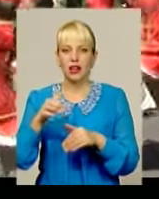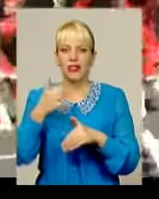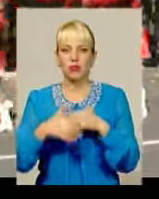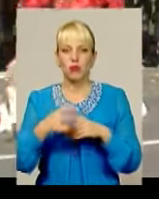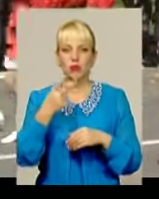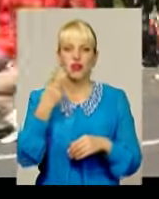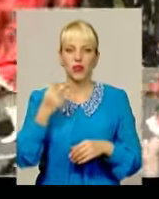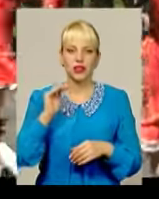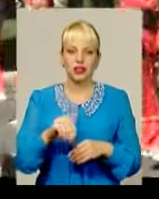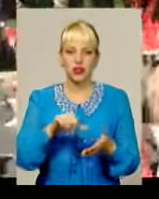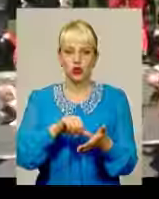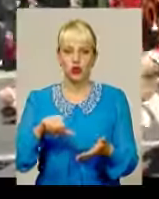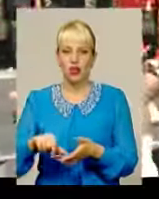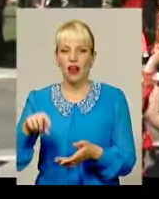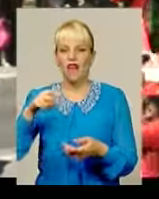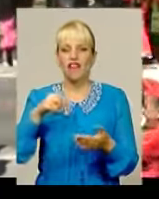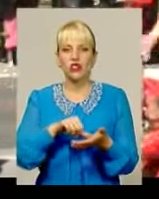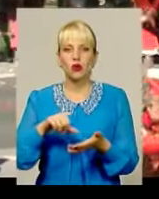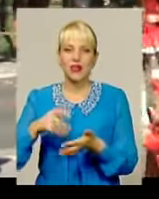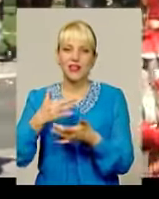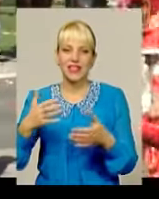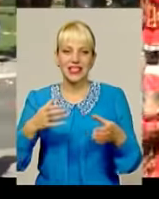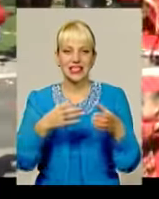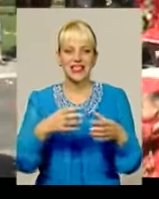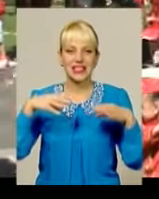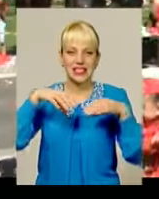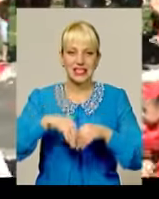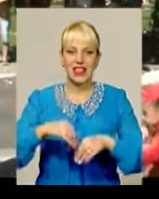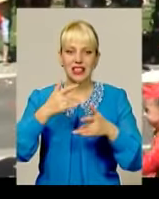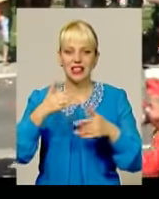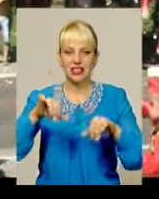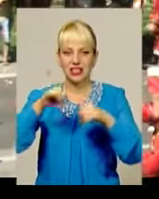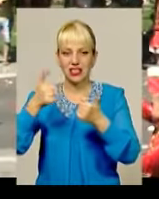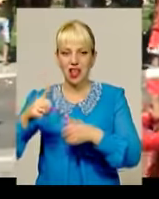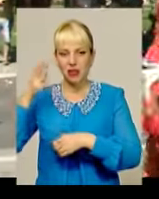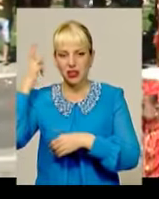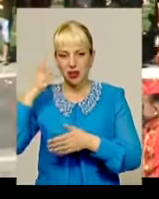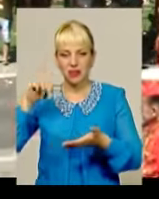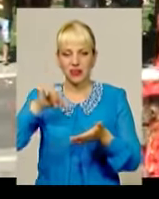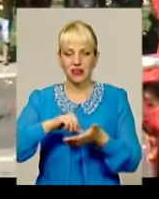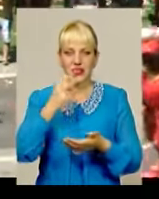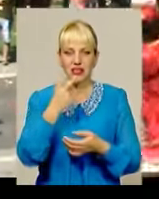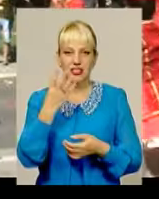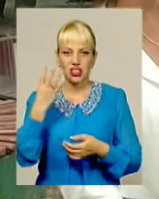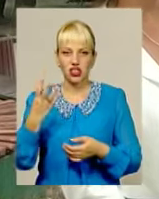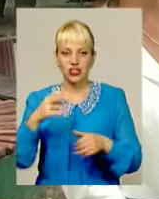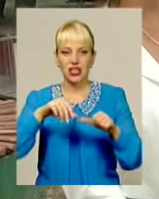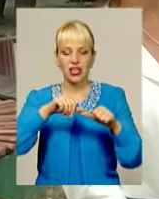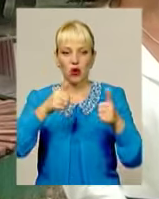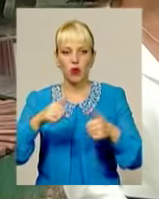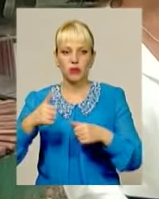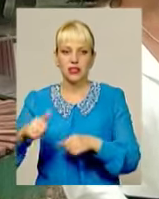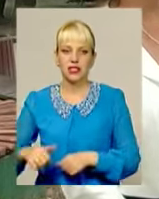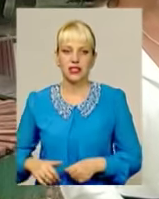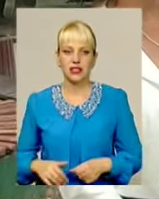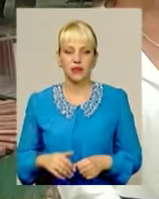учасників. Виступали вони в різному складі та в різних стилях. Хмельничанки в Угорщині представили 24 композиції. Було соло,